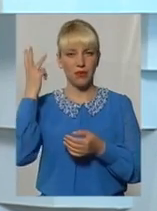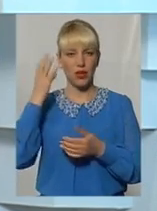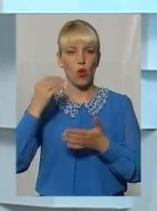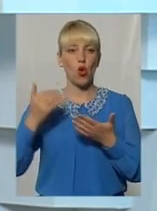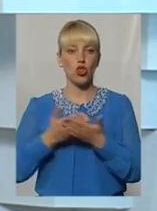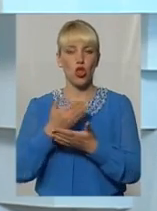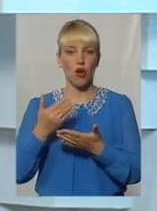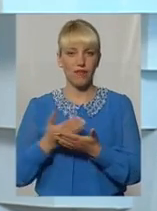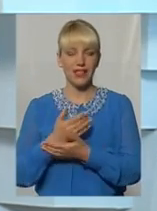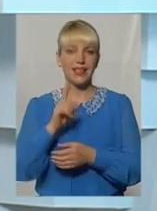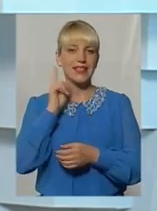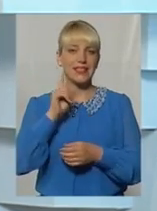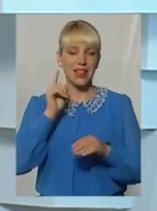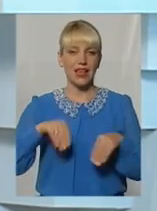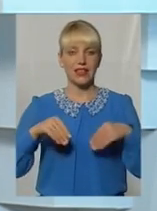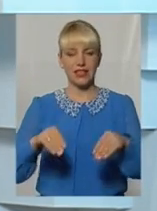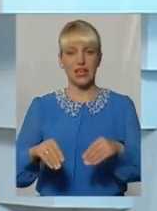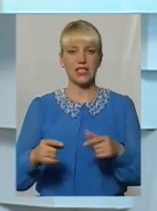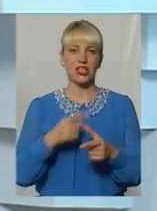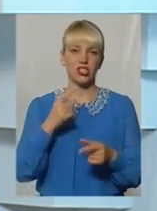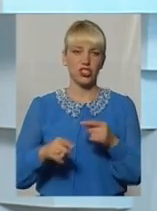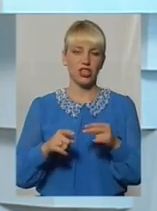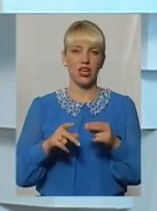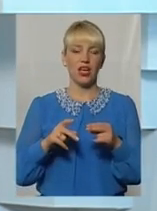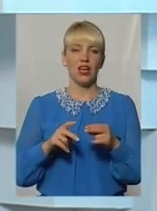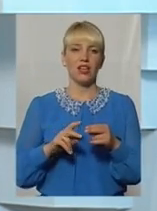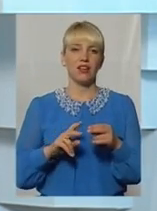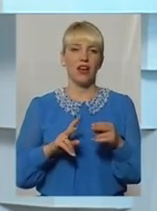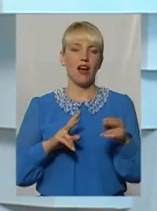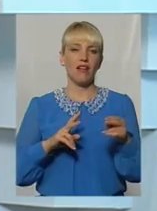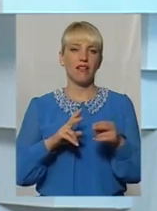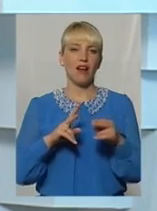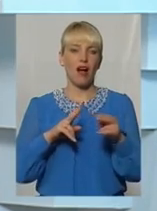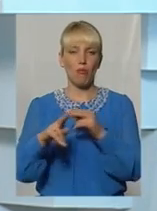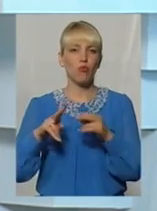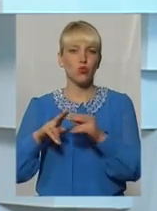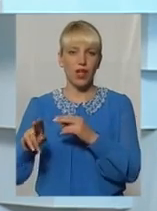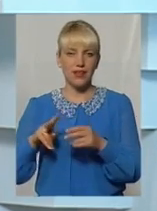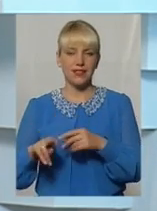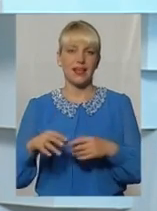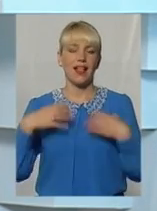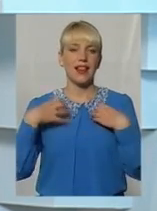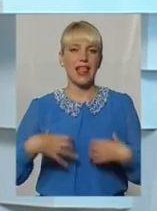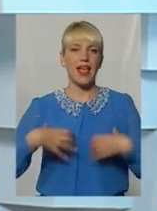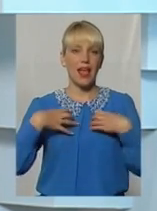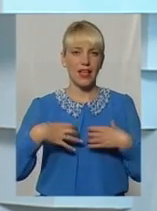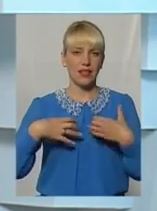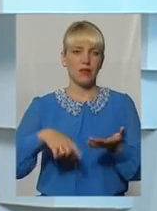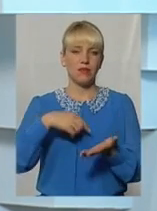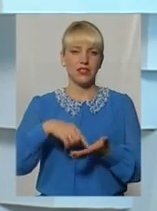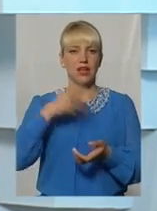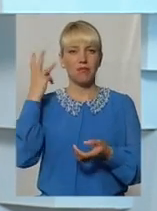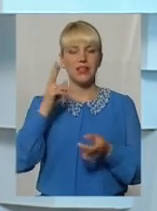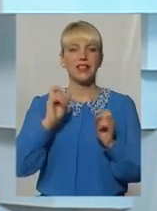Оновлення зелених насаджень чи ампутація легень Хмельницького. Як правильно назвати те, що відбулося в обласному